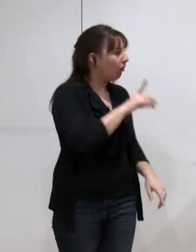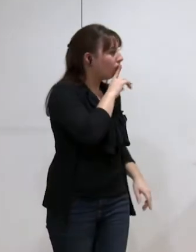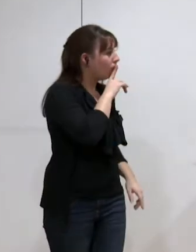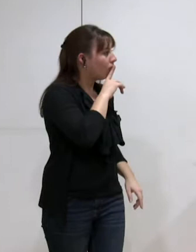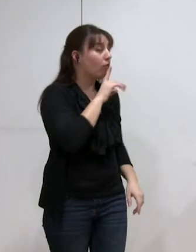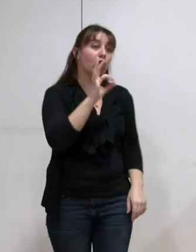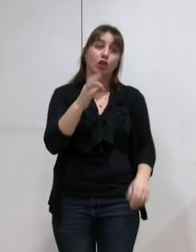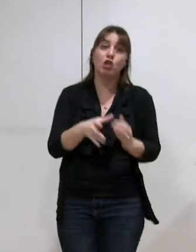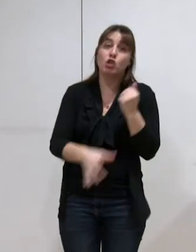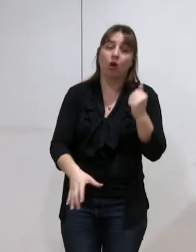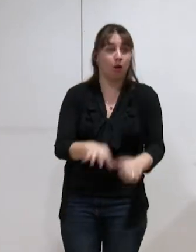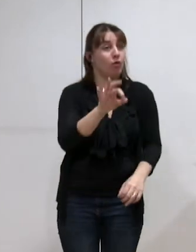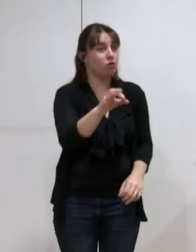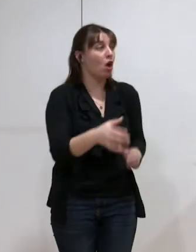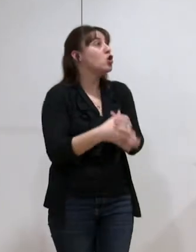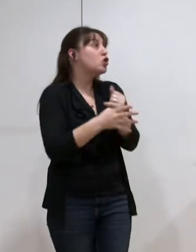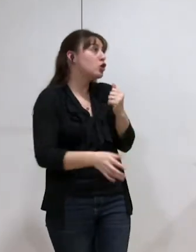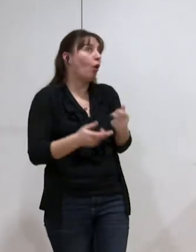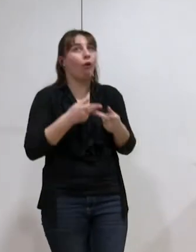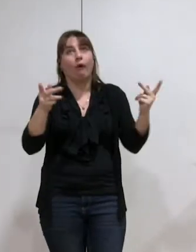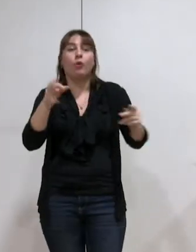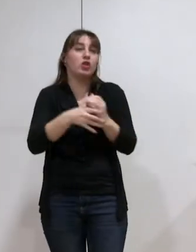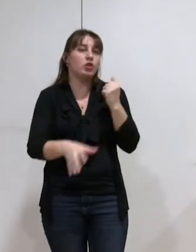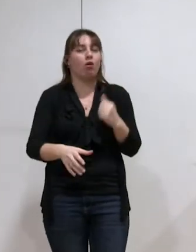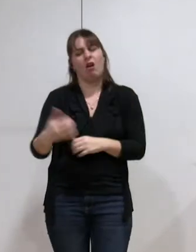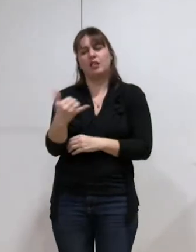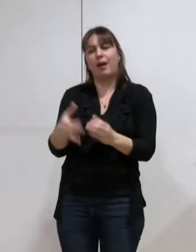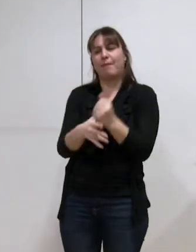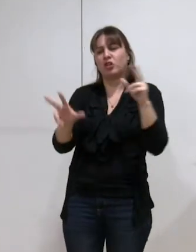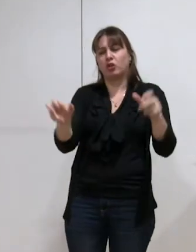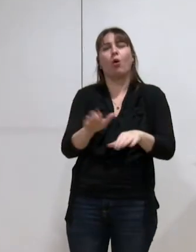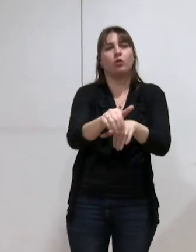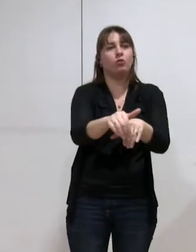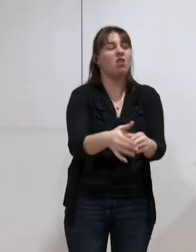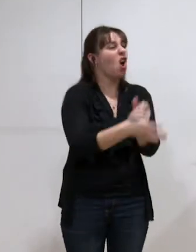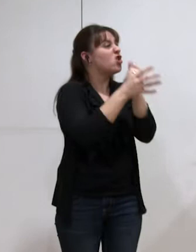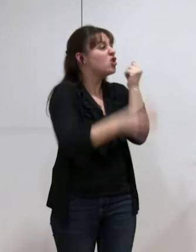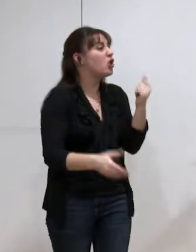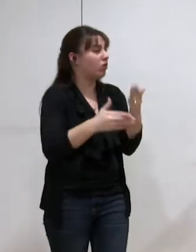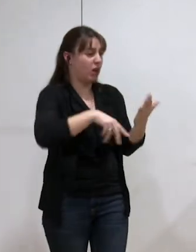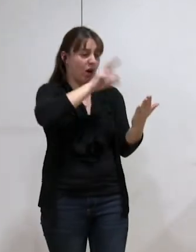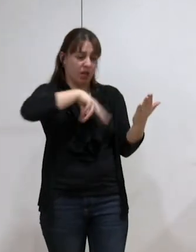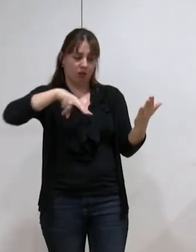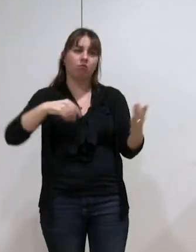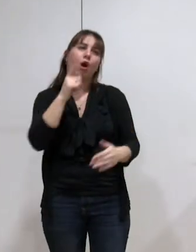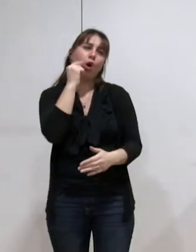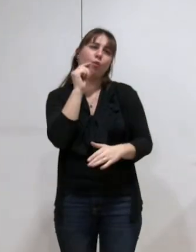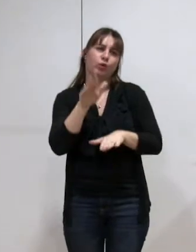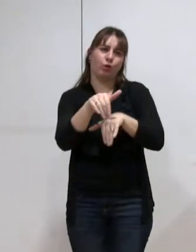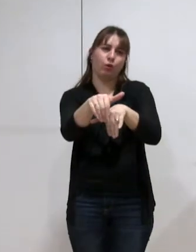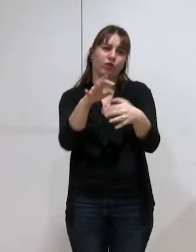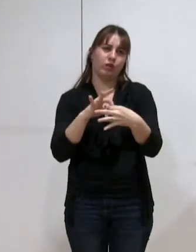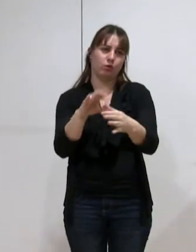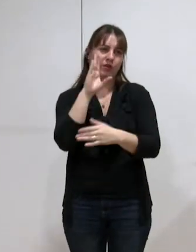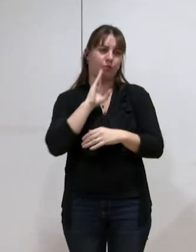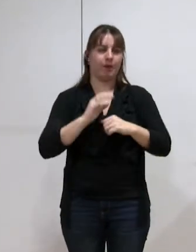j'ai dit que c'était un peu chiant. J'ai que c'était un peu chiant, oui, on peut s qui est chiant, c'est l'étude On continue, M. Brouille, vous continuez. Alors,